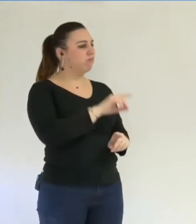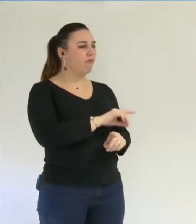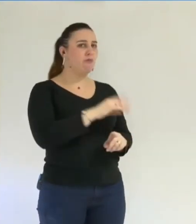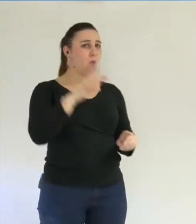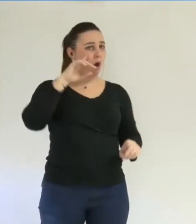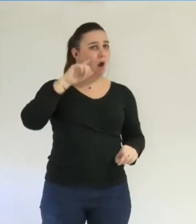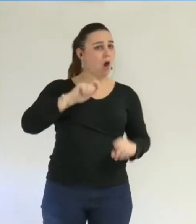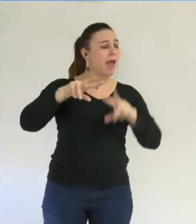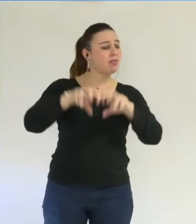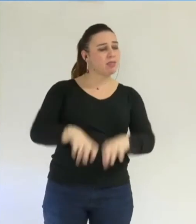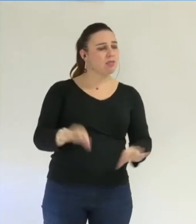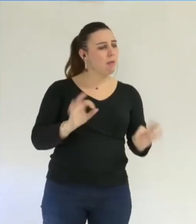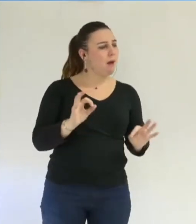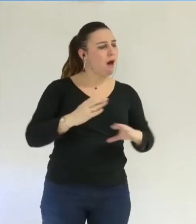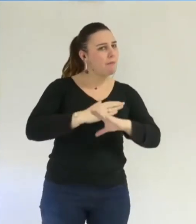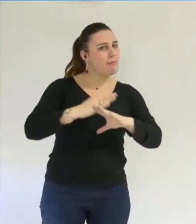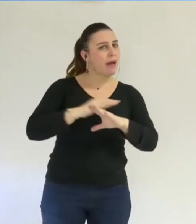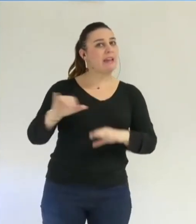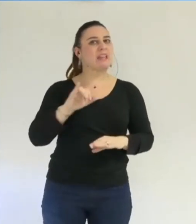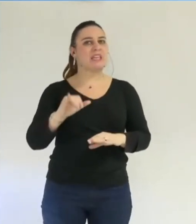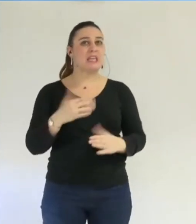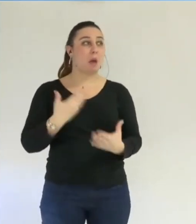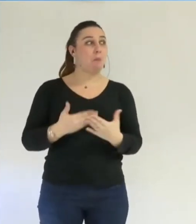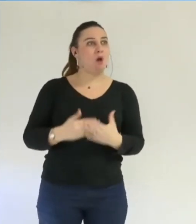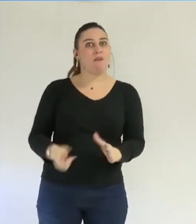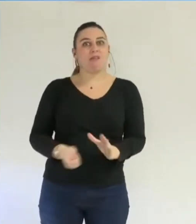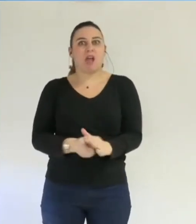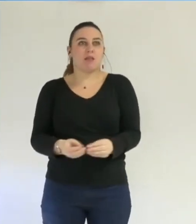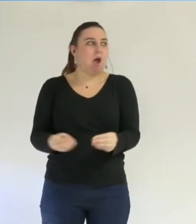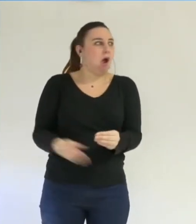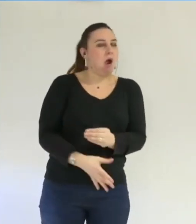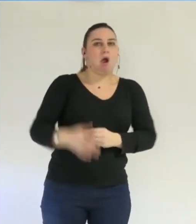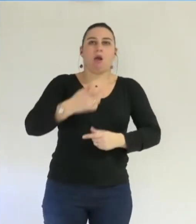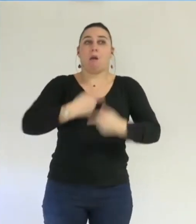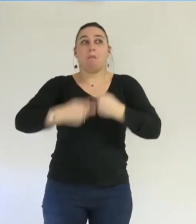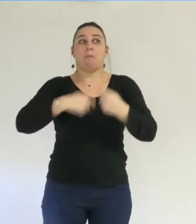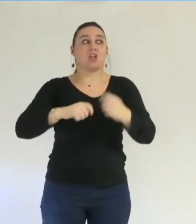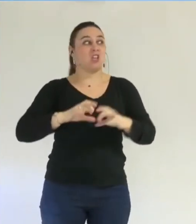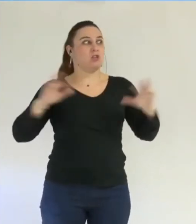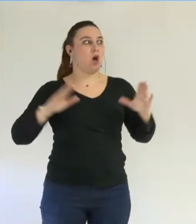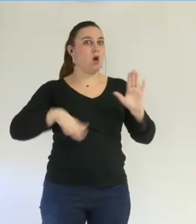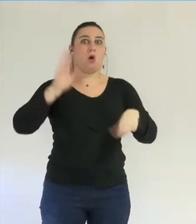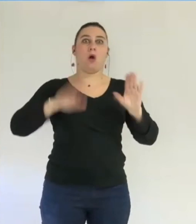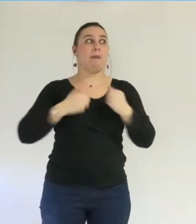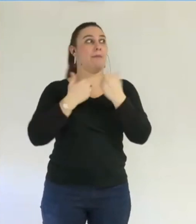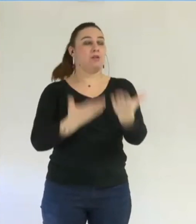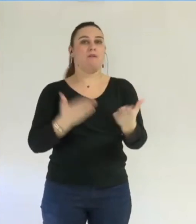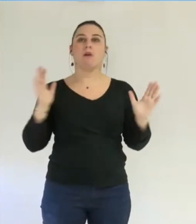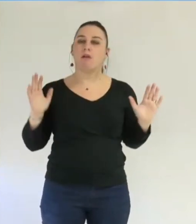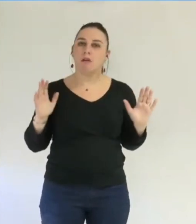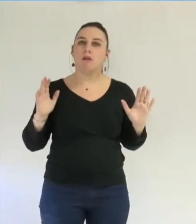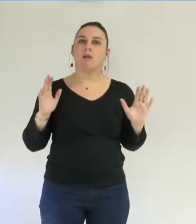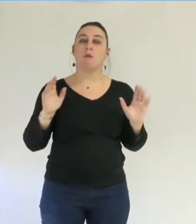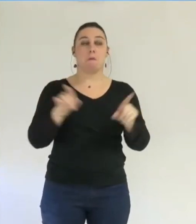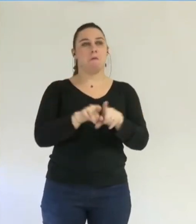'enquête pour savoir qui avait cherché à effacer les preuves des dates du marché des tuiles sans appel d'offres, ni surtout les manquements